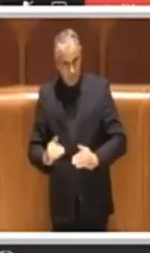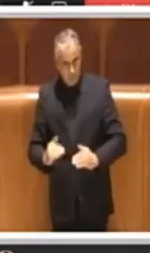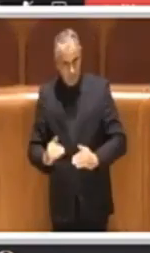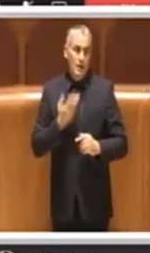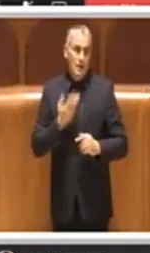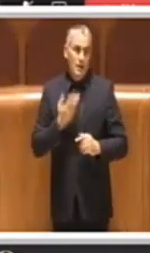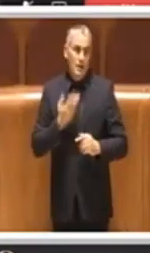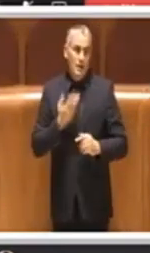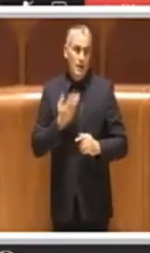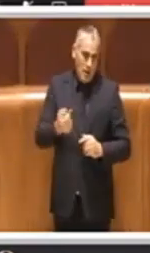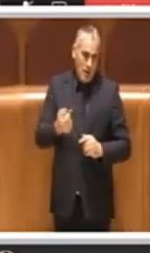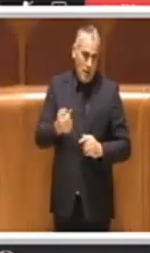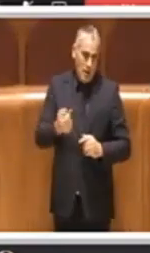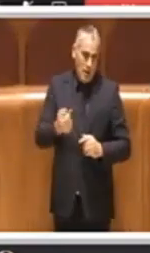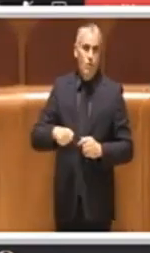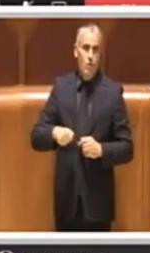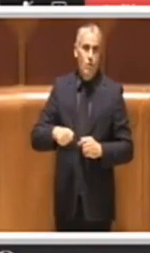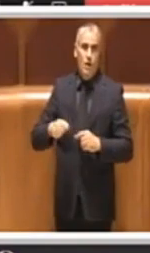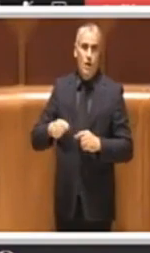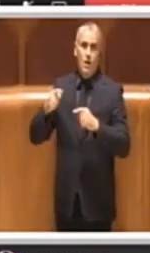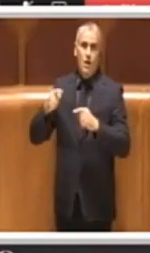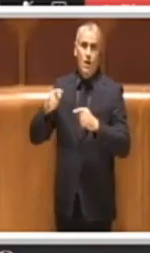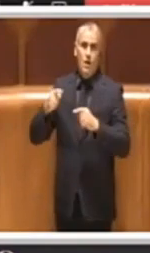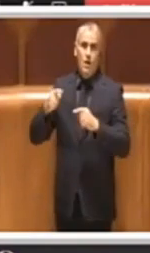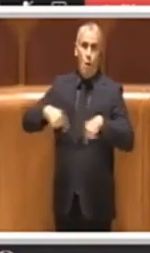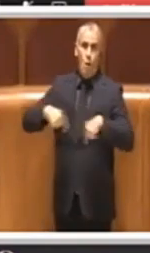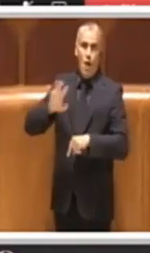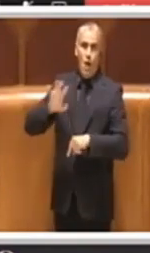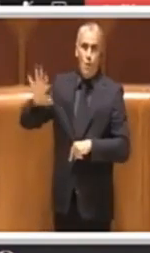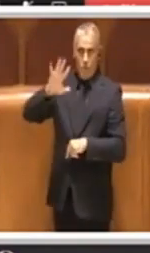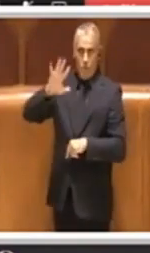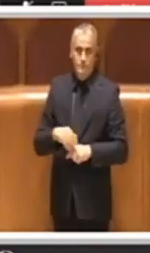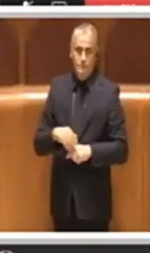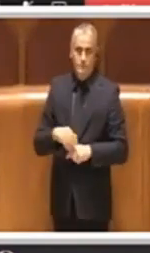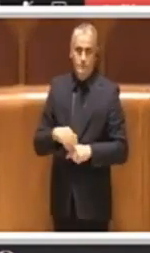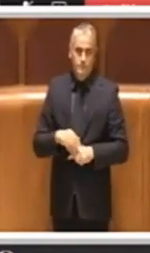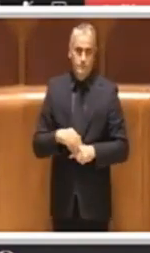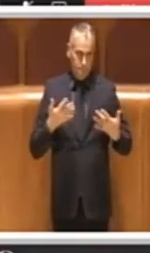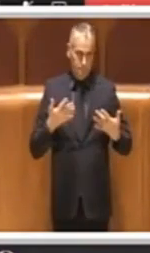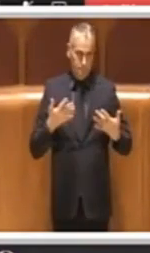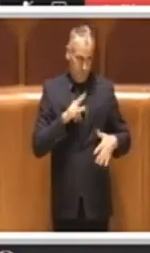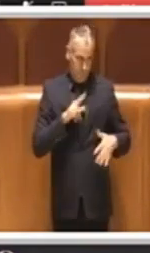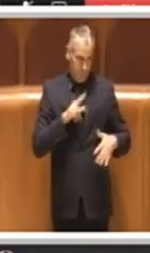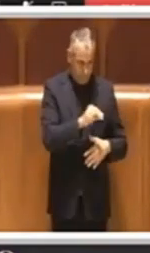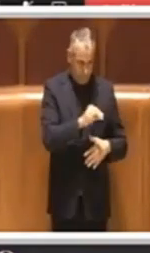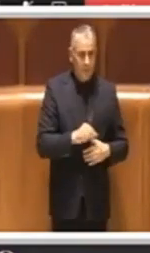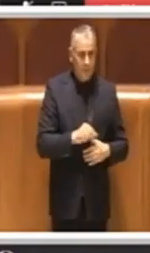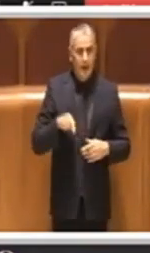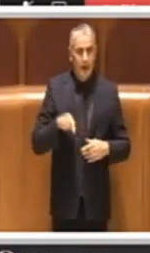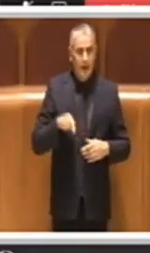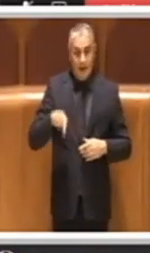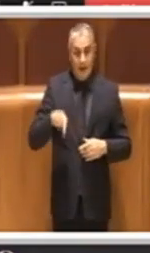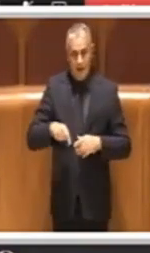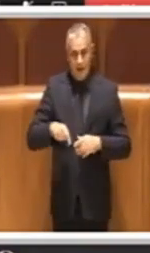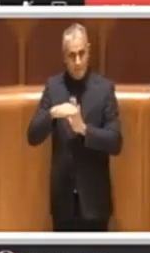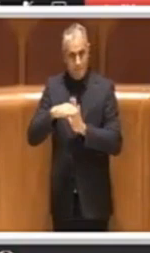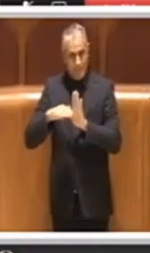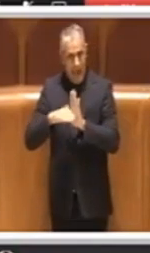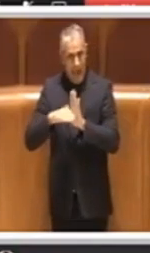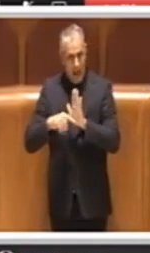immaginiamo, nelle sedi opportune sempre della Comunità Europea. Fatto questo breve inciso, tornando al piano di risanamento della